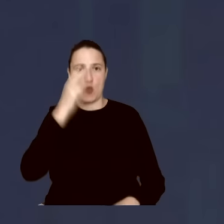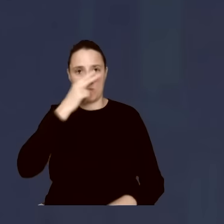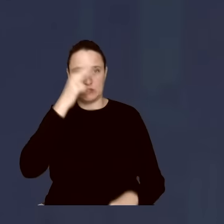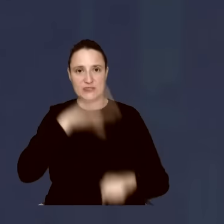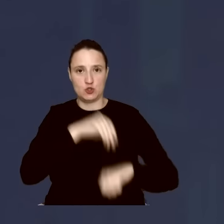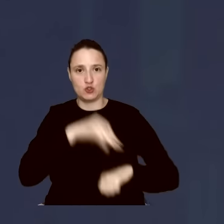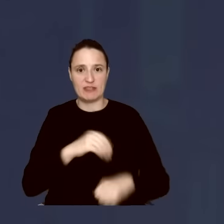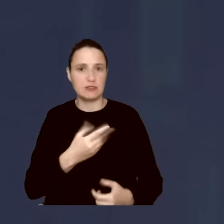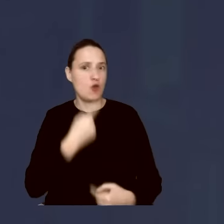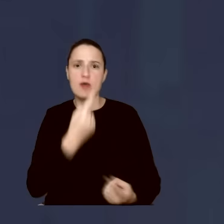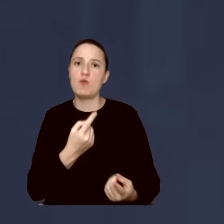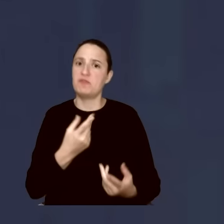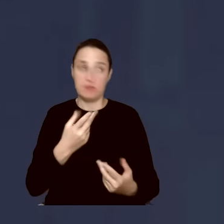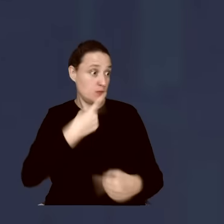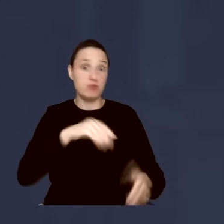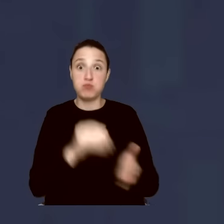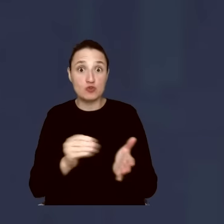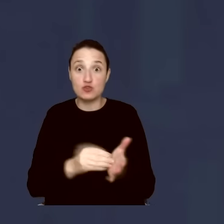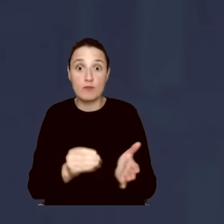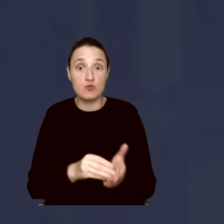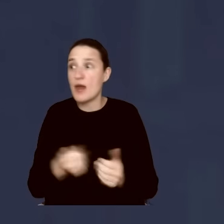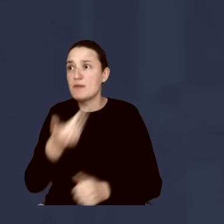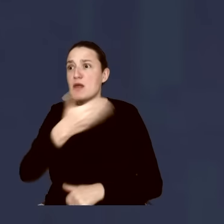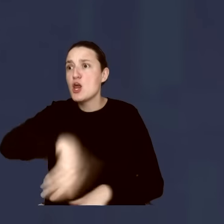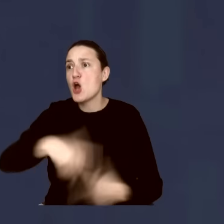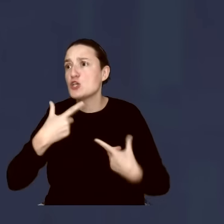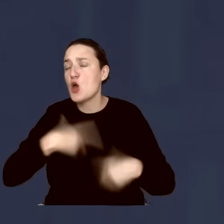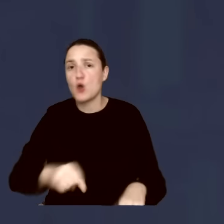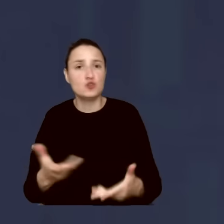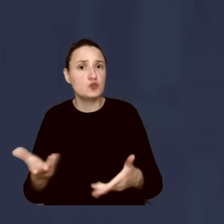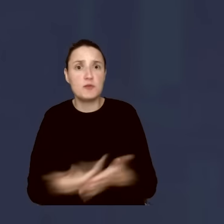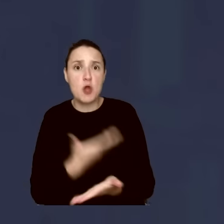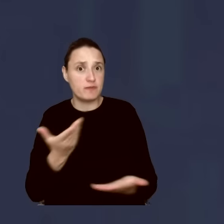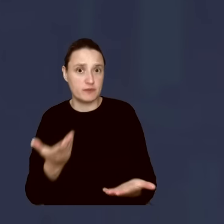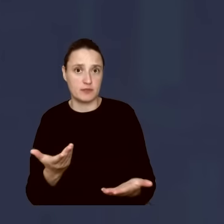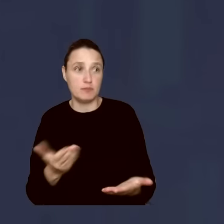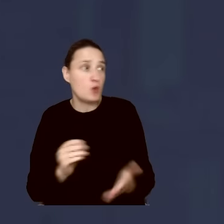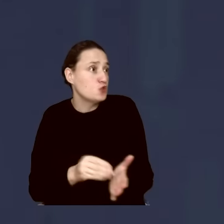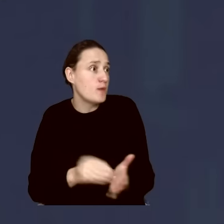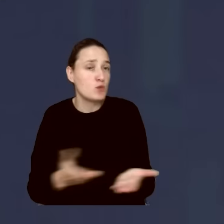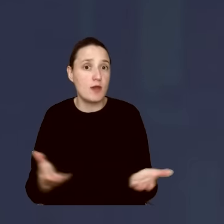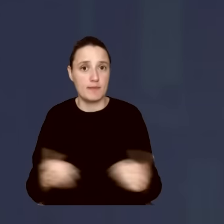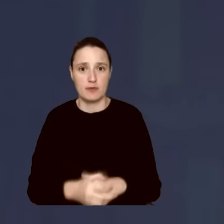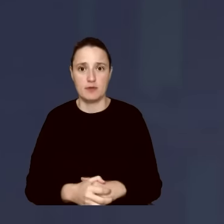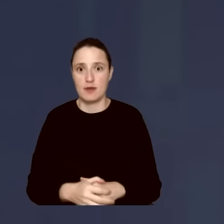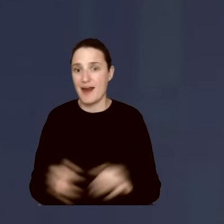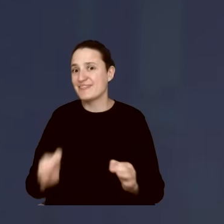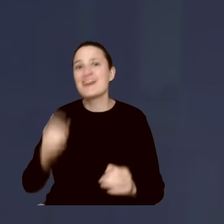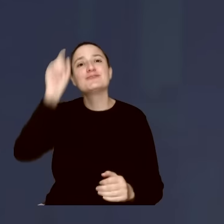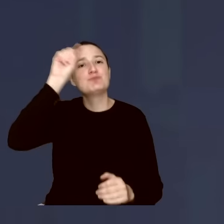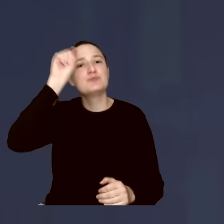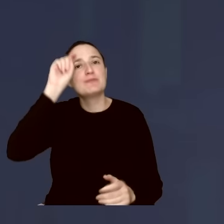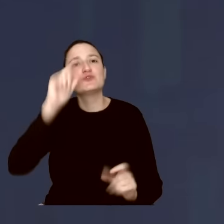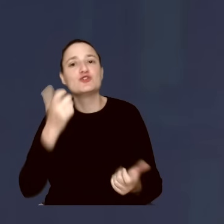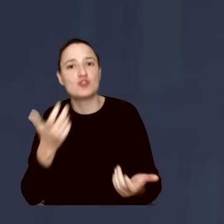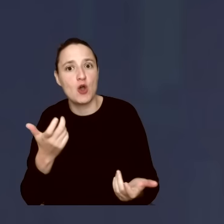Komunistycznej, ona mówi, my potrzebujemy tutaj miliony nowych uchodźców i będzie to wyglądało tak, jak dzisiaj próbują Niemcy. Jeżeli trafi